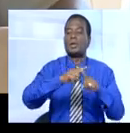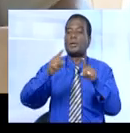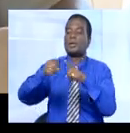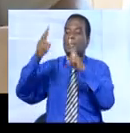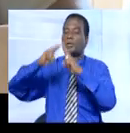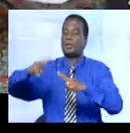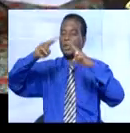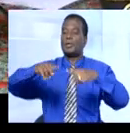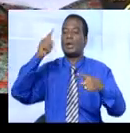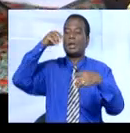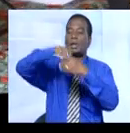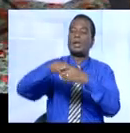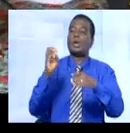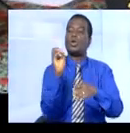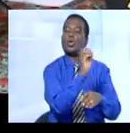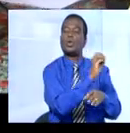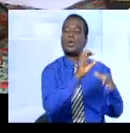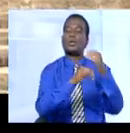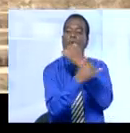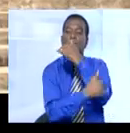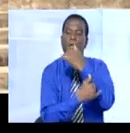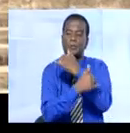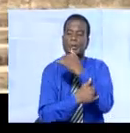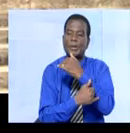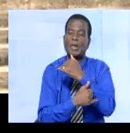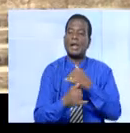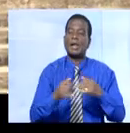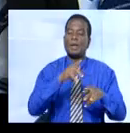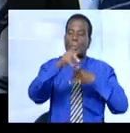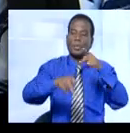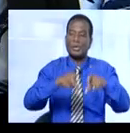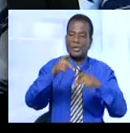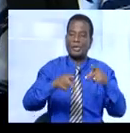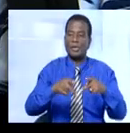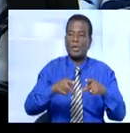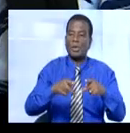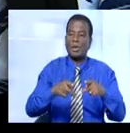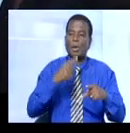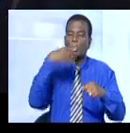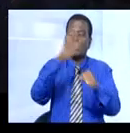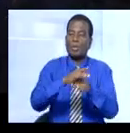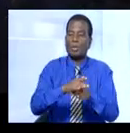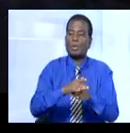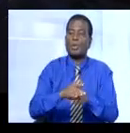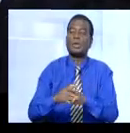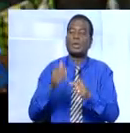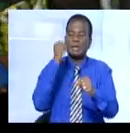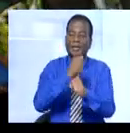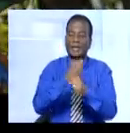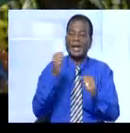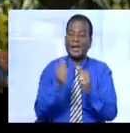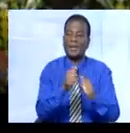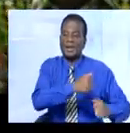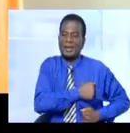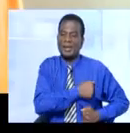-le-Plu, Danani, Mans, Sipilou et Touba. Les habitants de ces localités visitées promettent une franche collaboration avec